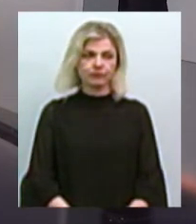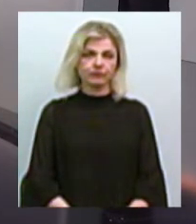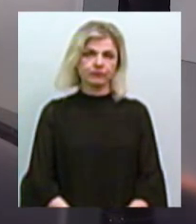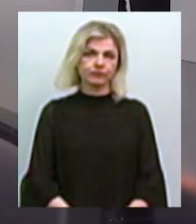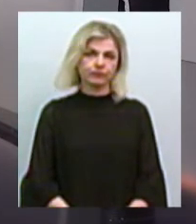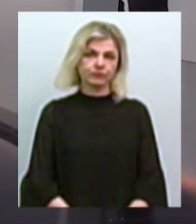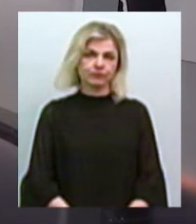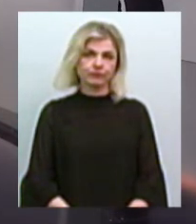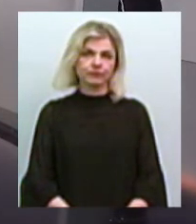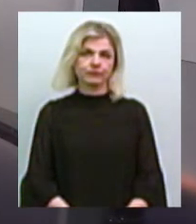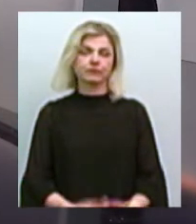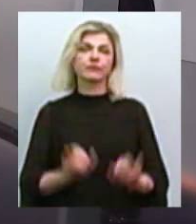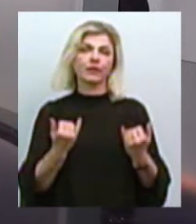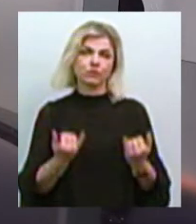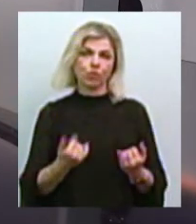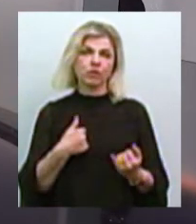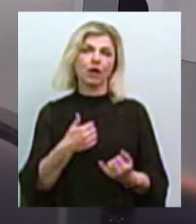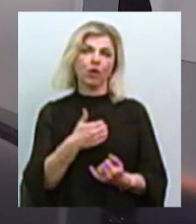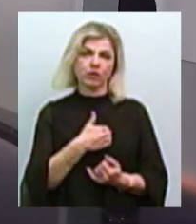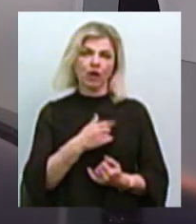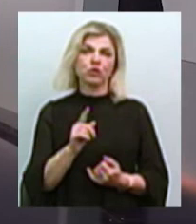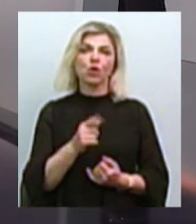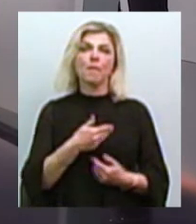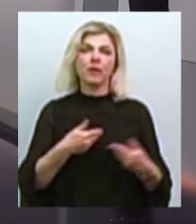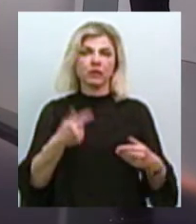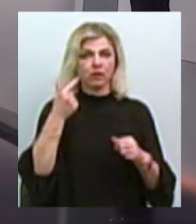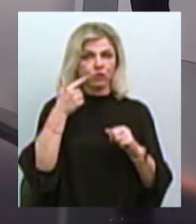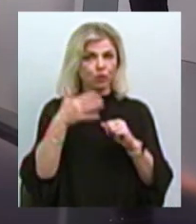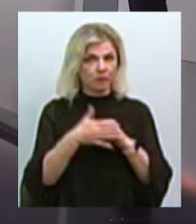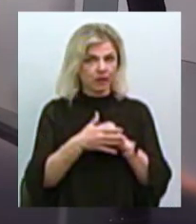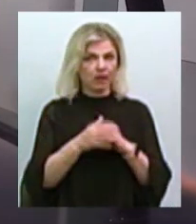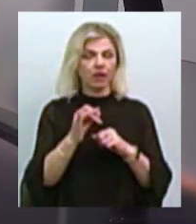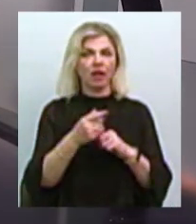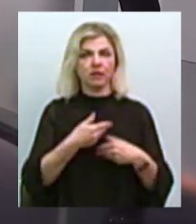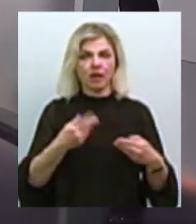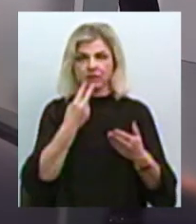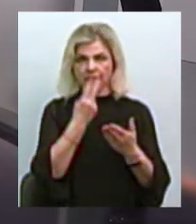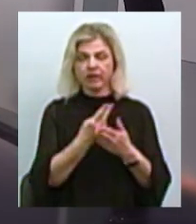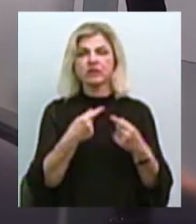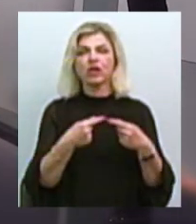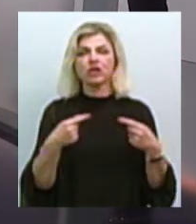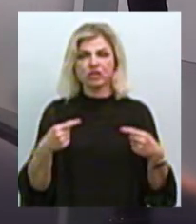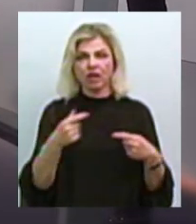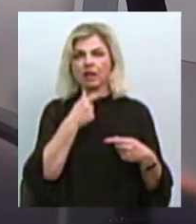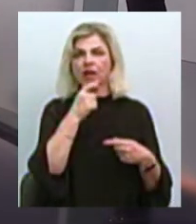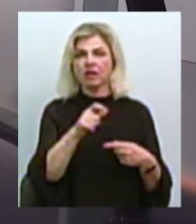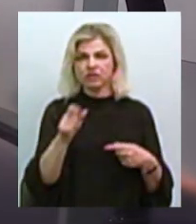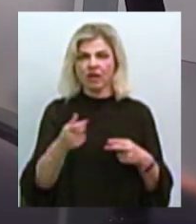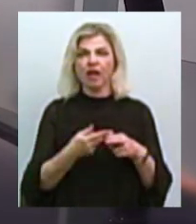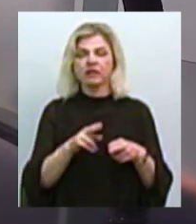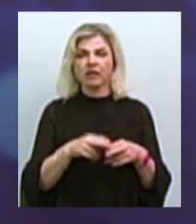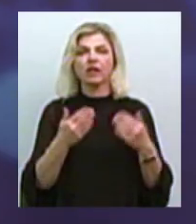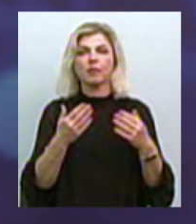Дивіться, на сьогодні я хотів би тут, щоб мене зрозуміли, нас дивляться і інші глядачі. На сьогодні ця програма у нас